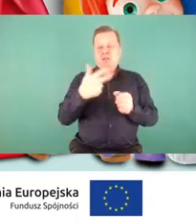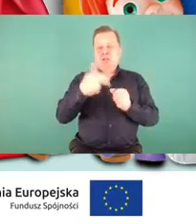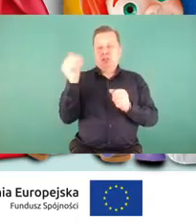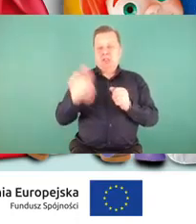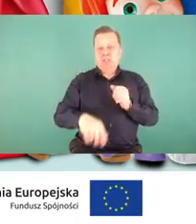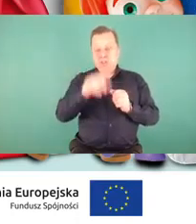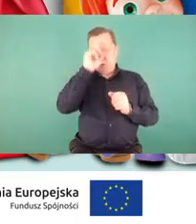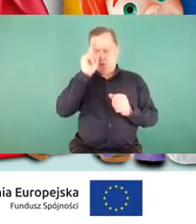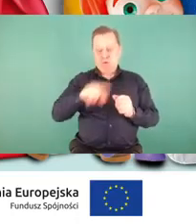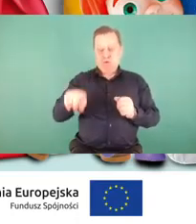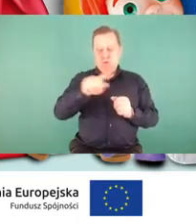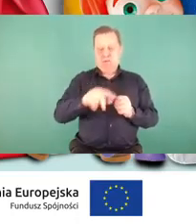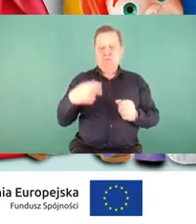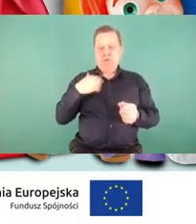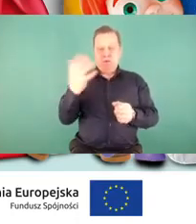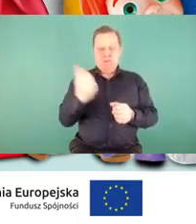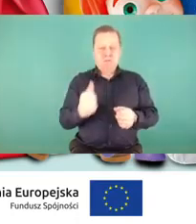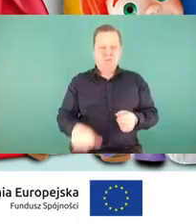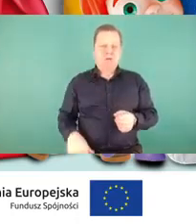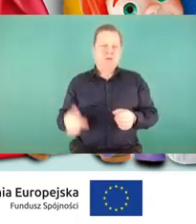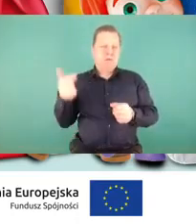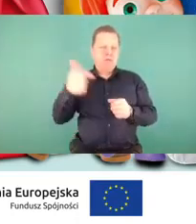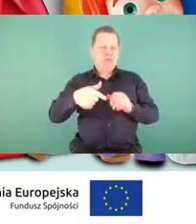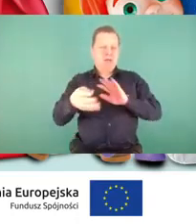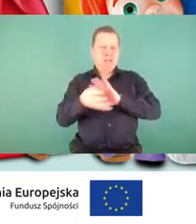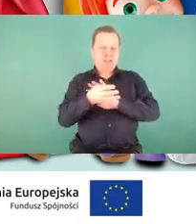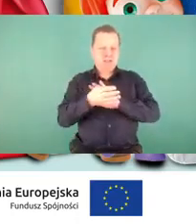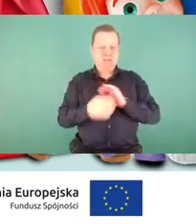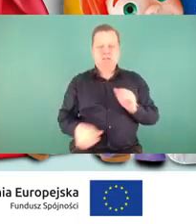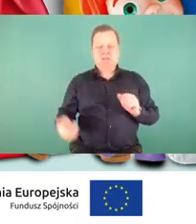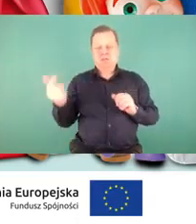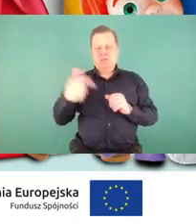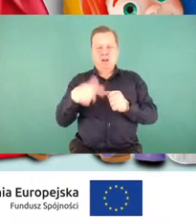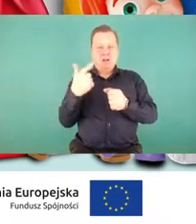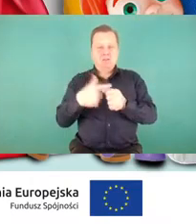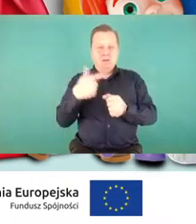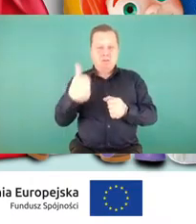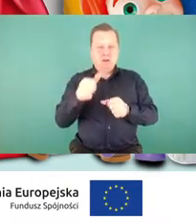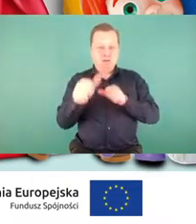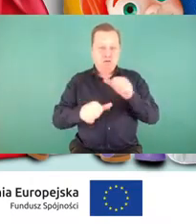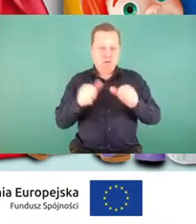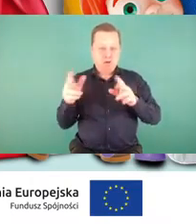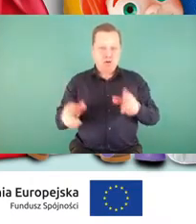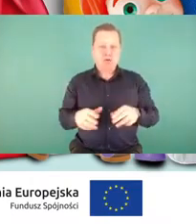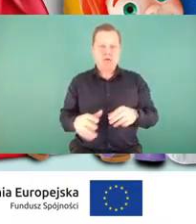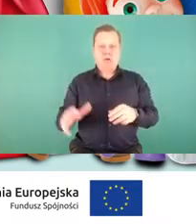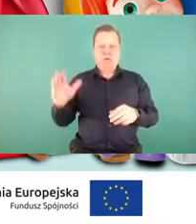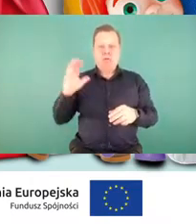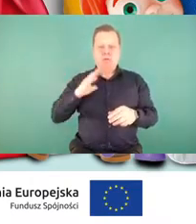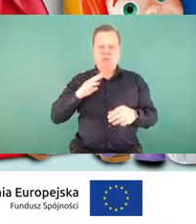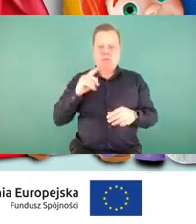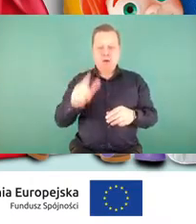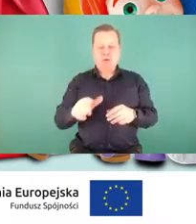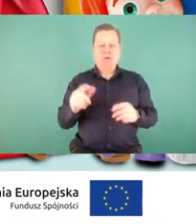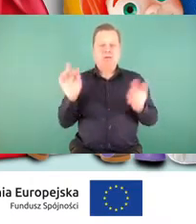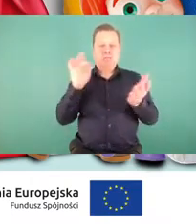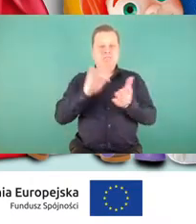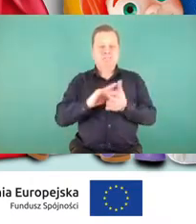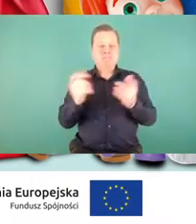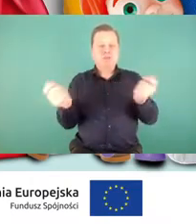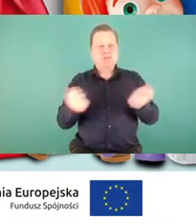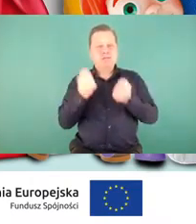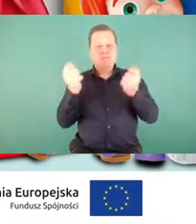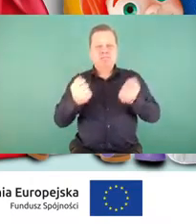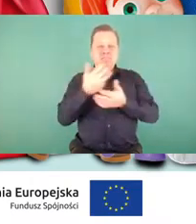W 2019 i 2021 roku odbyły się również pikniki i